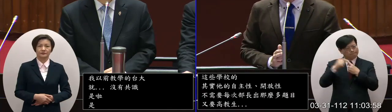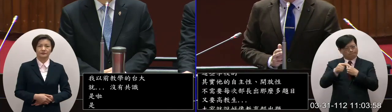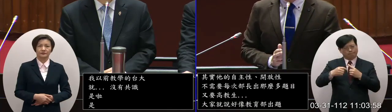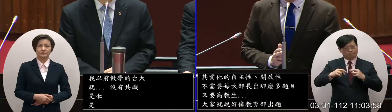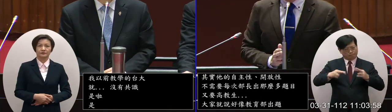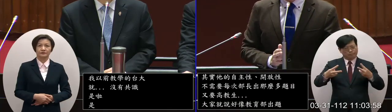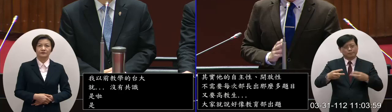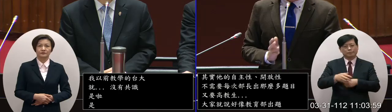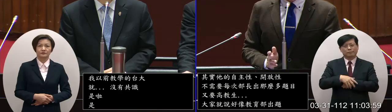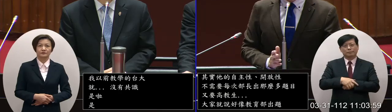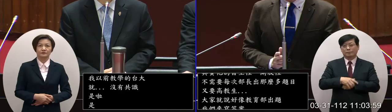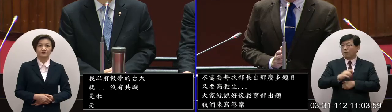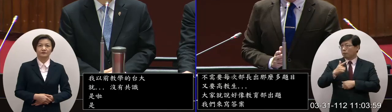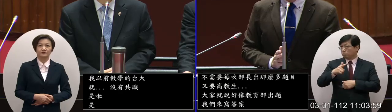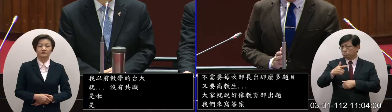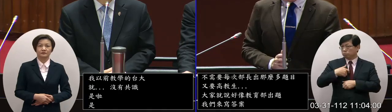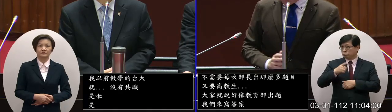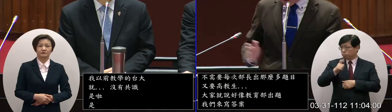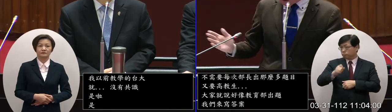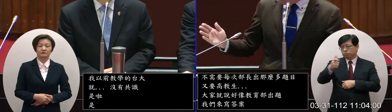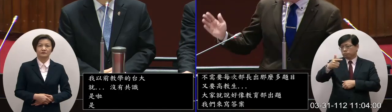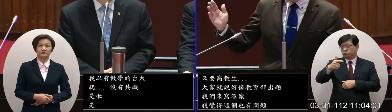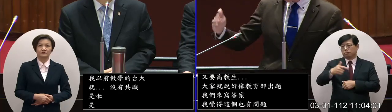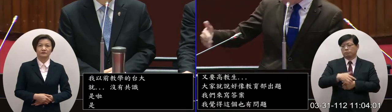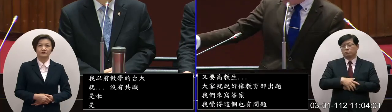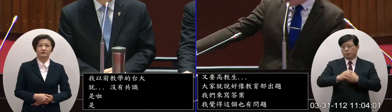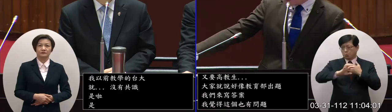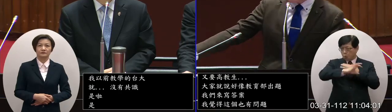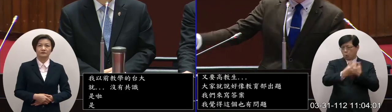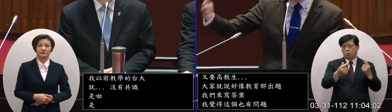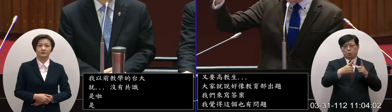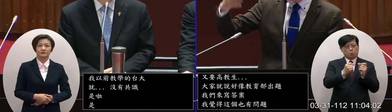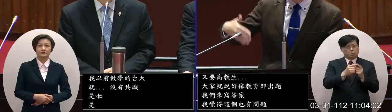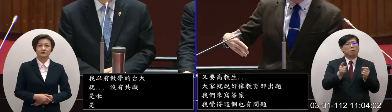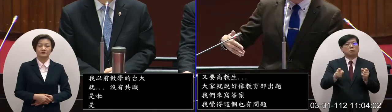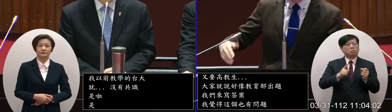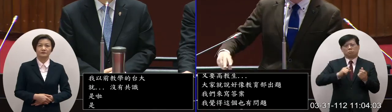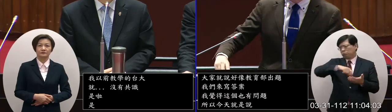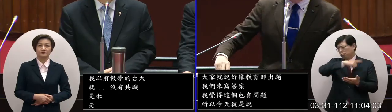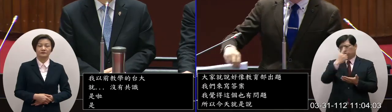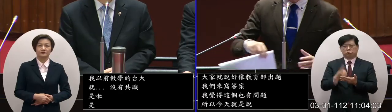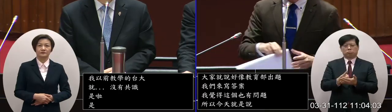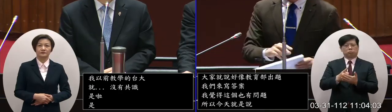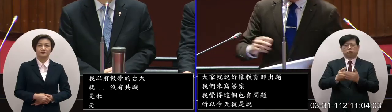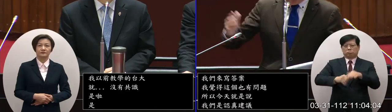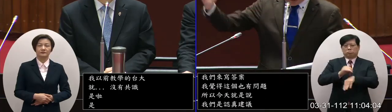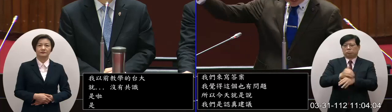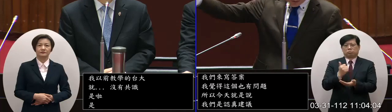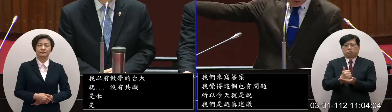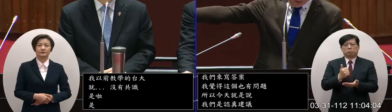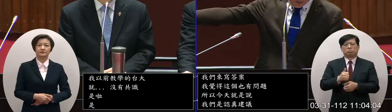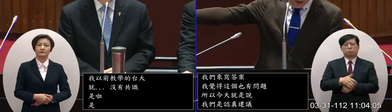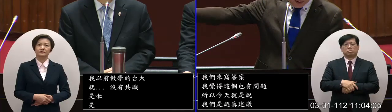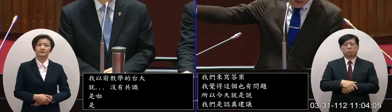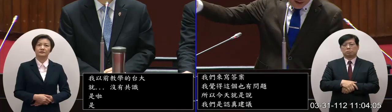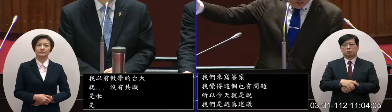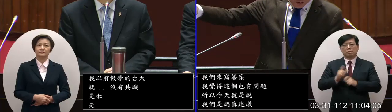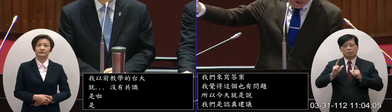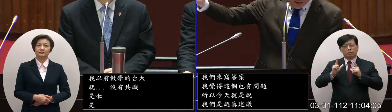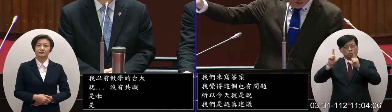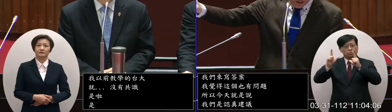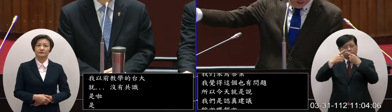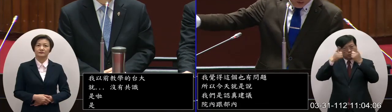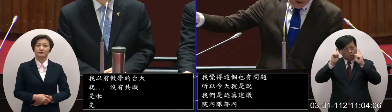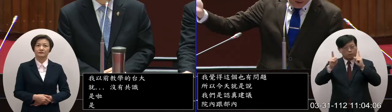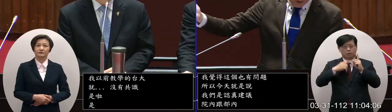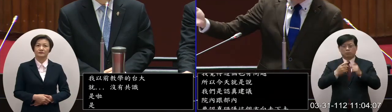去走下去這不是不可行的一件事其實國外你看像日本他們完全已經完成了這些從東京大